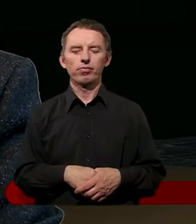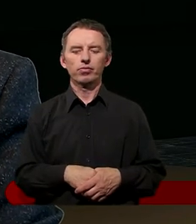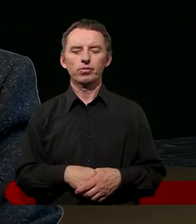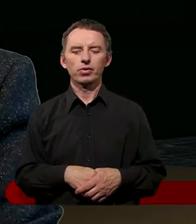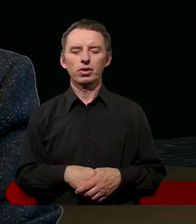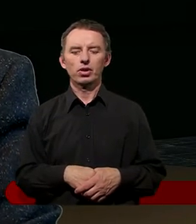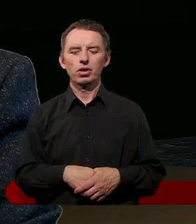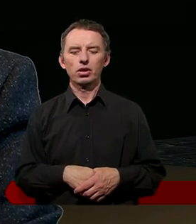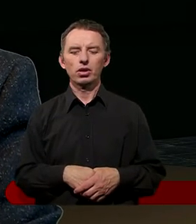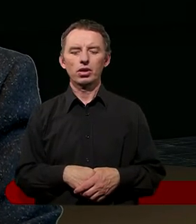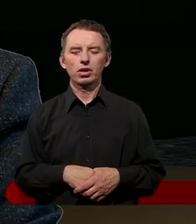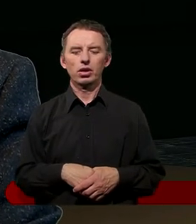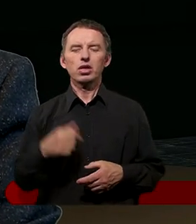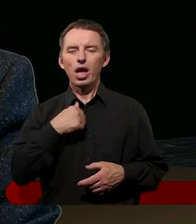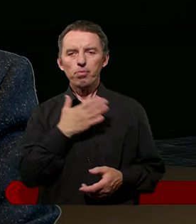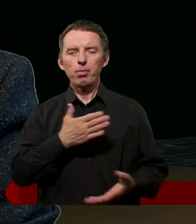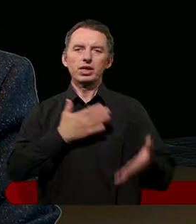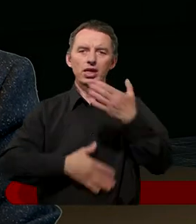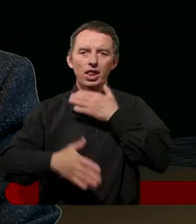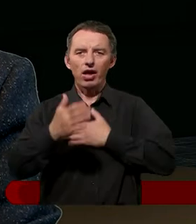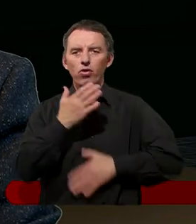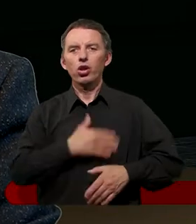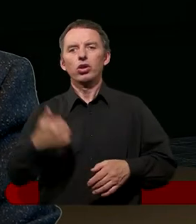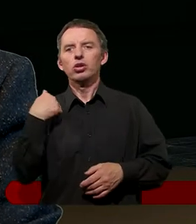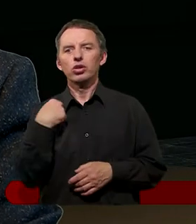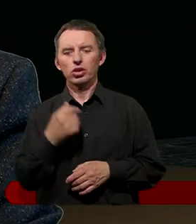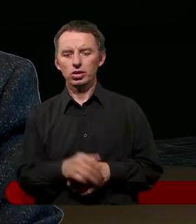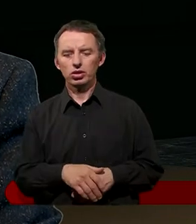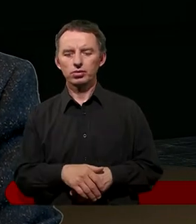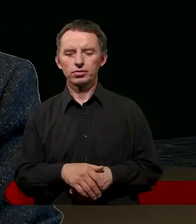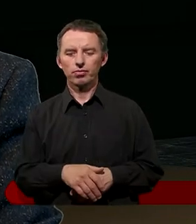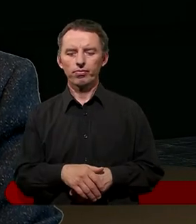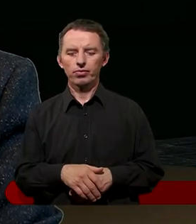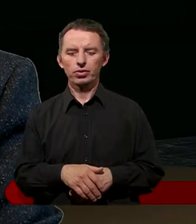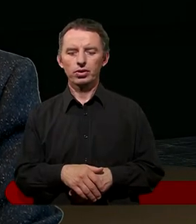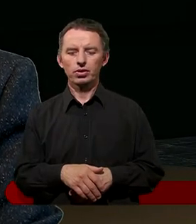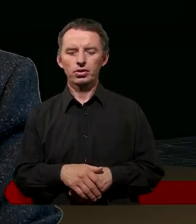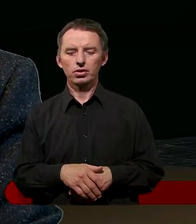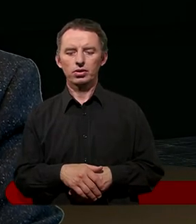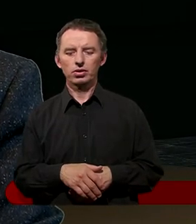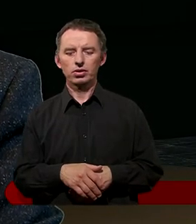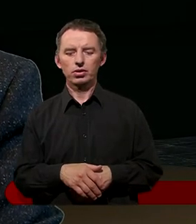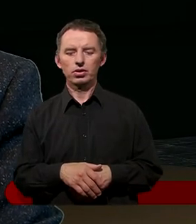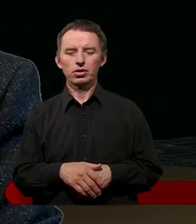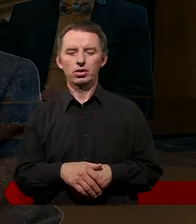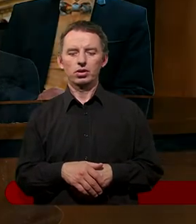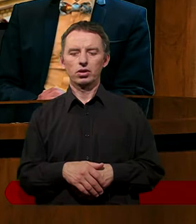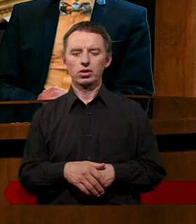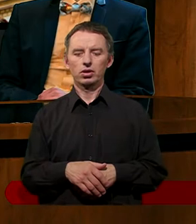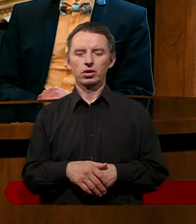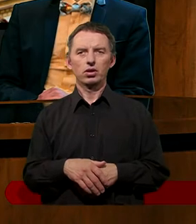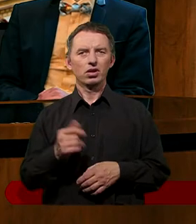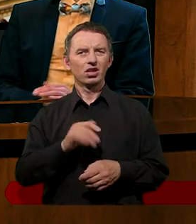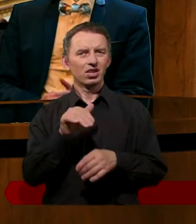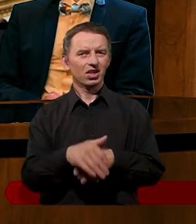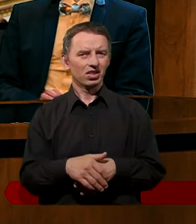I jak nawet mamy satysfakcję, jak złapiemy go na jakiejś pomyłce. O nie, nie zgadzam się,